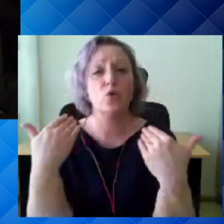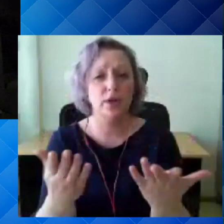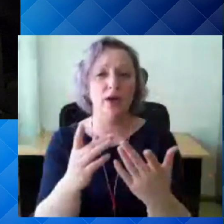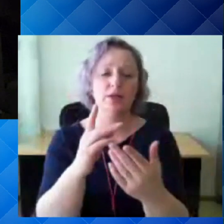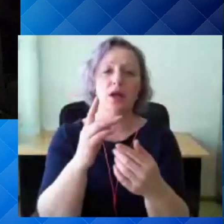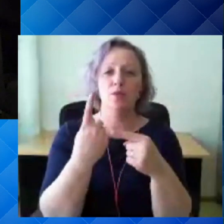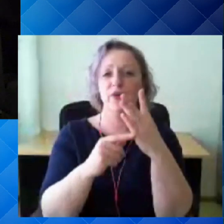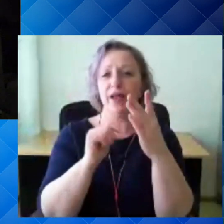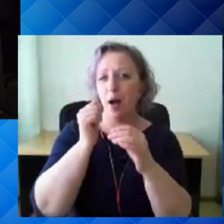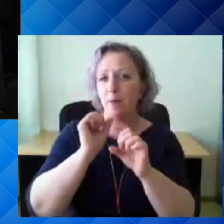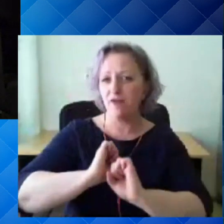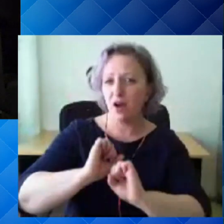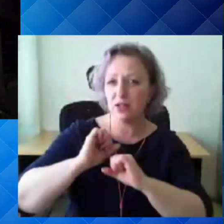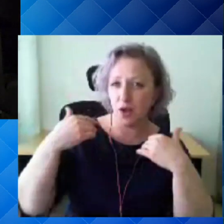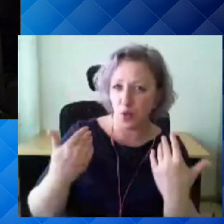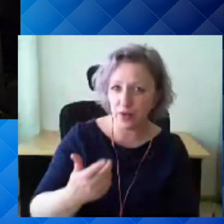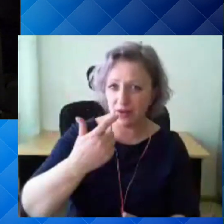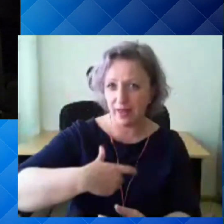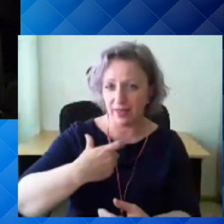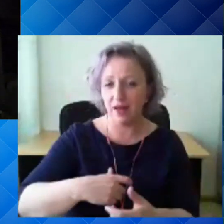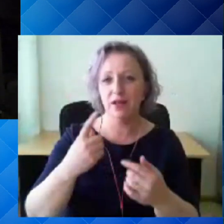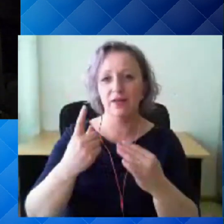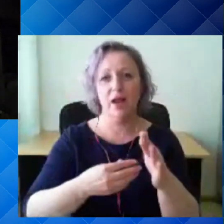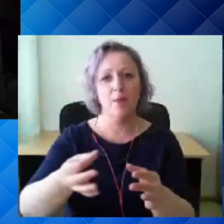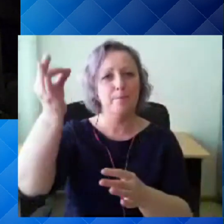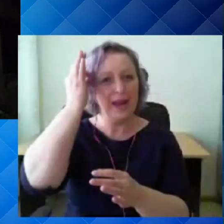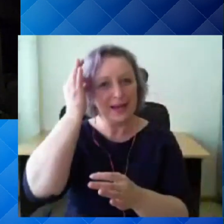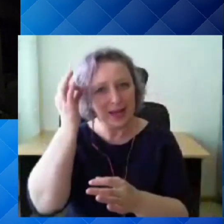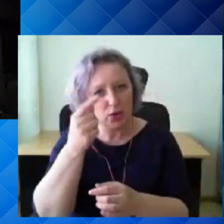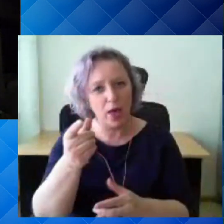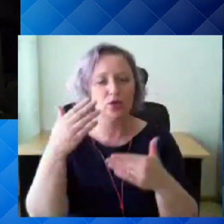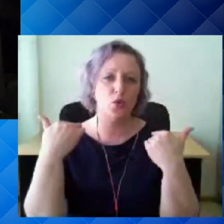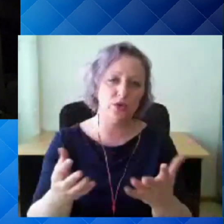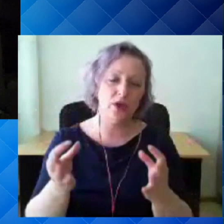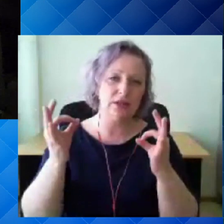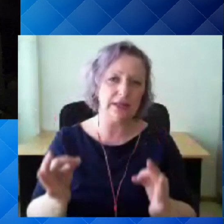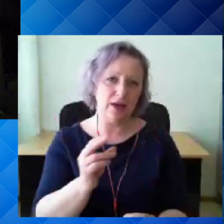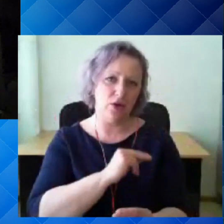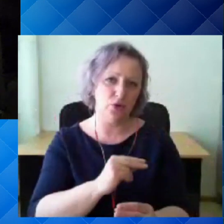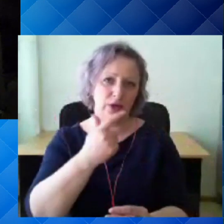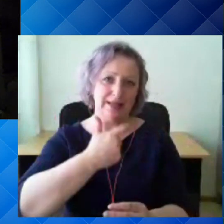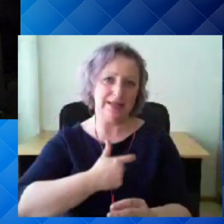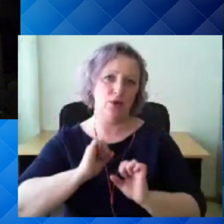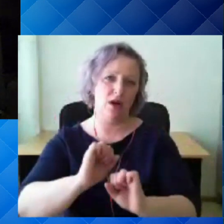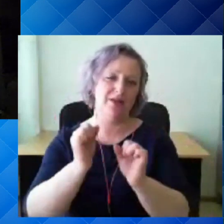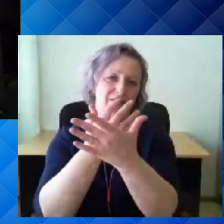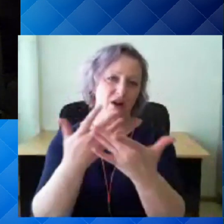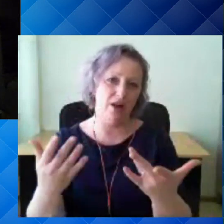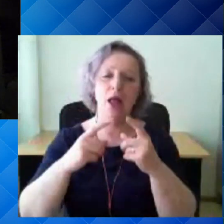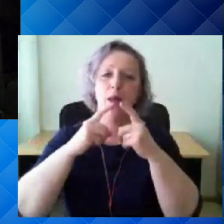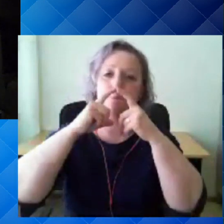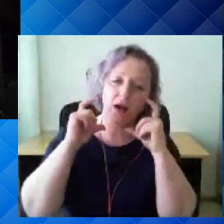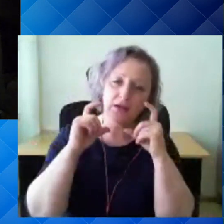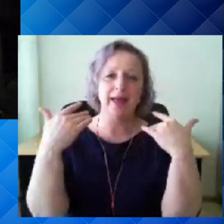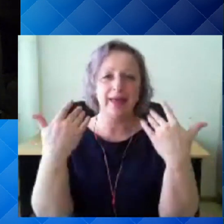kaitsta. Ja tegid meeldetuletuse siis, kuidas ikkagi õigesti kasutada isiku kaitsevahendeid. Ehk siis maske,